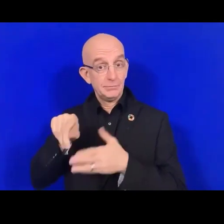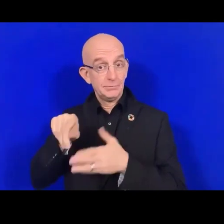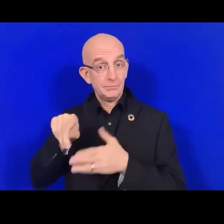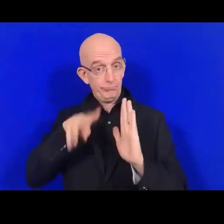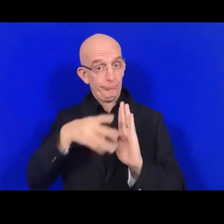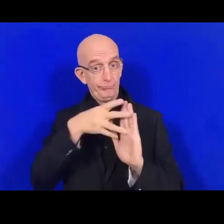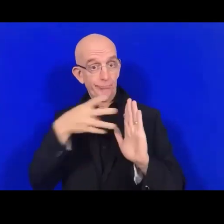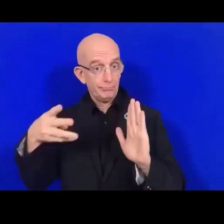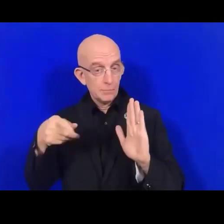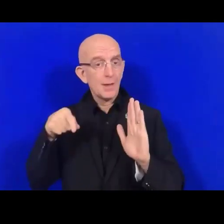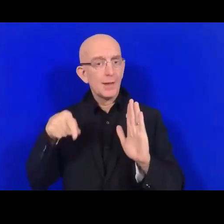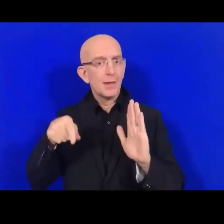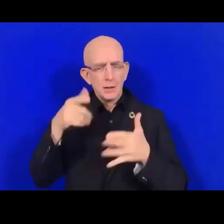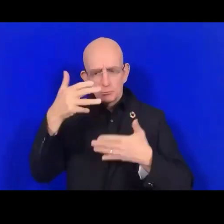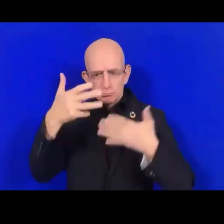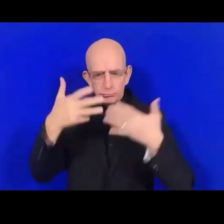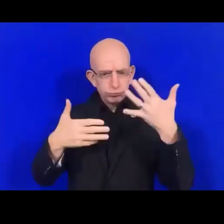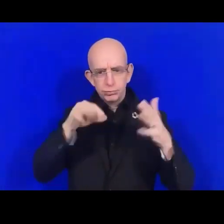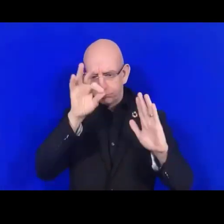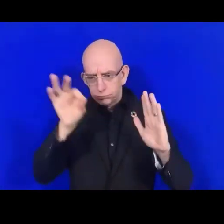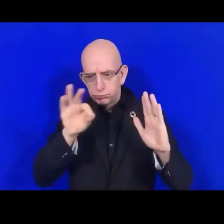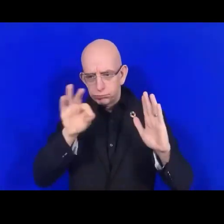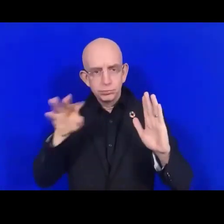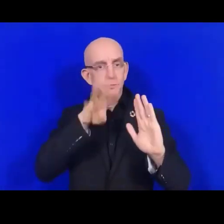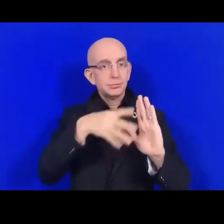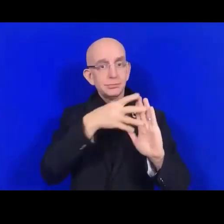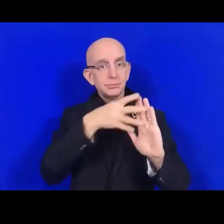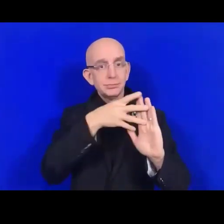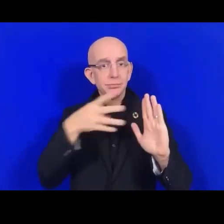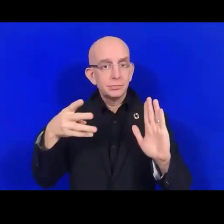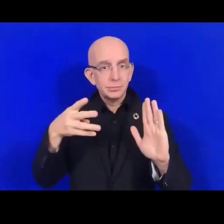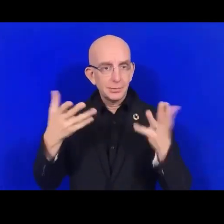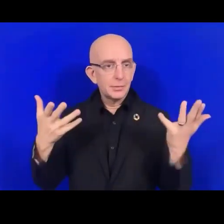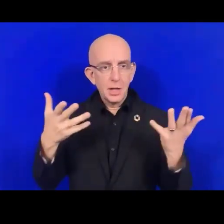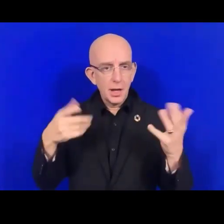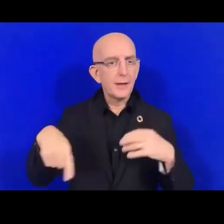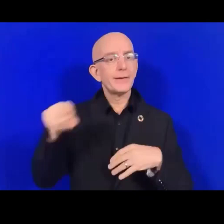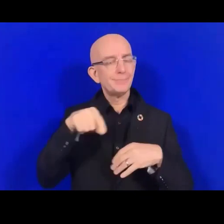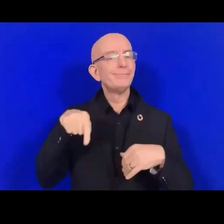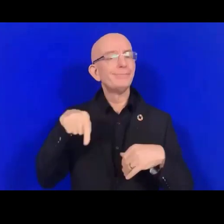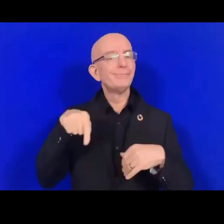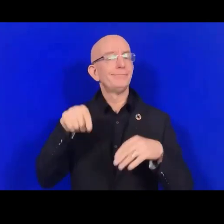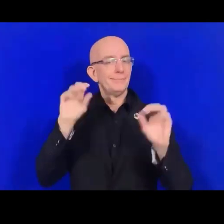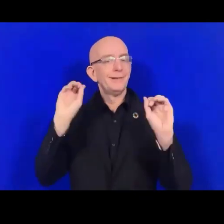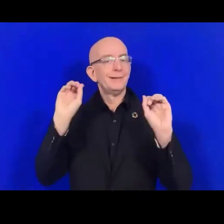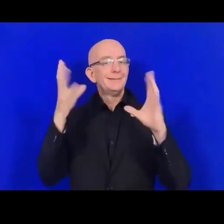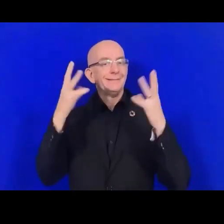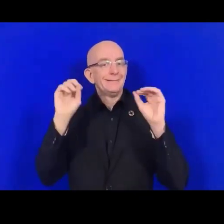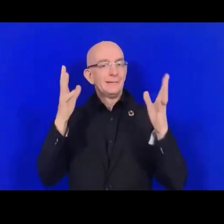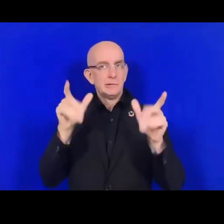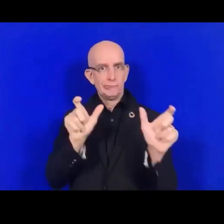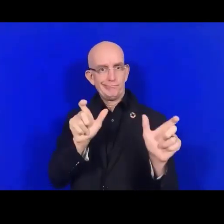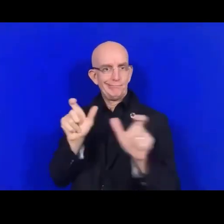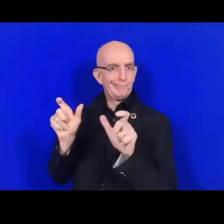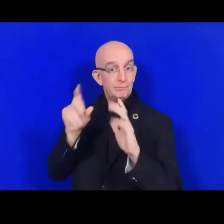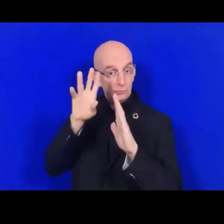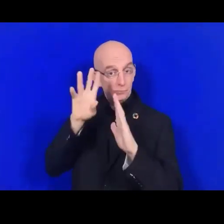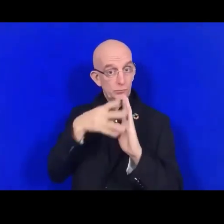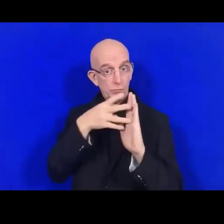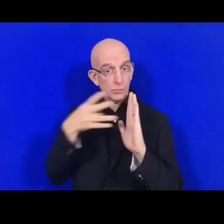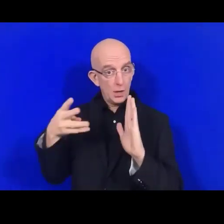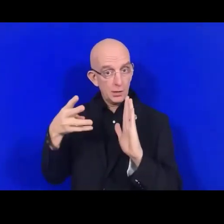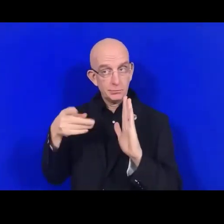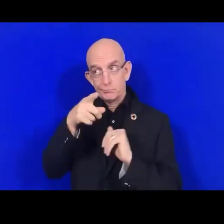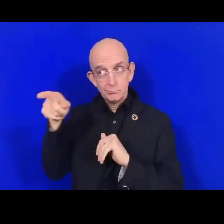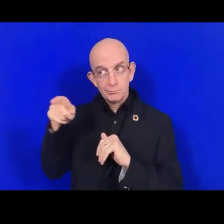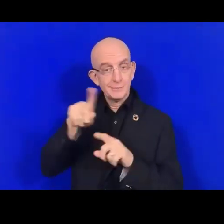le tableau de bord de réduction des risques de catastrophes pour les villes. Il y a beaucoup de villes, un bon